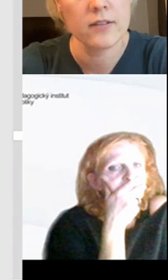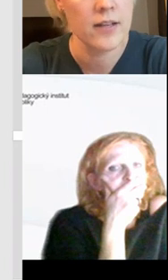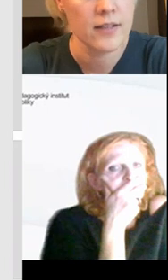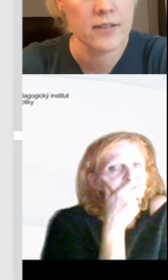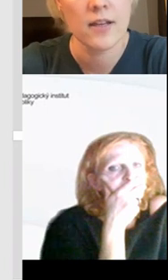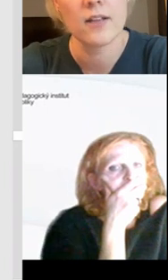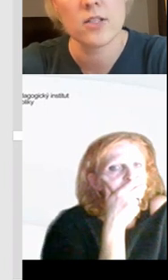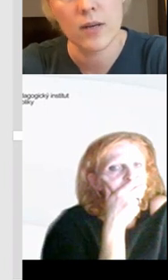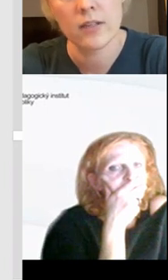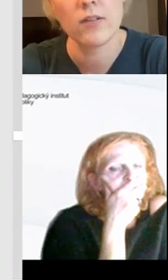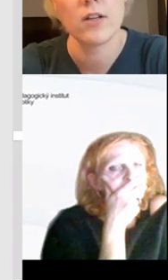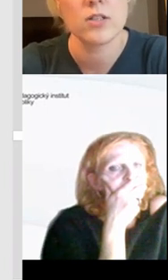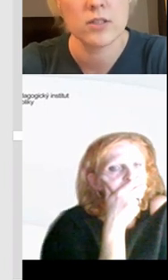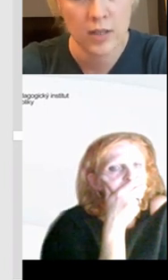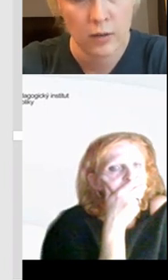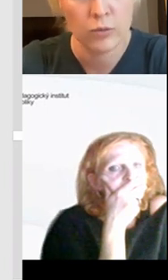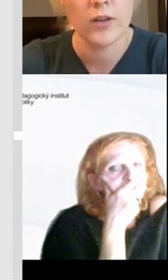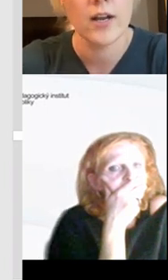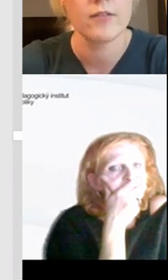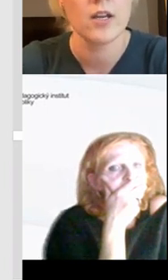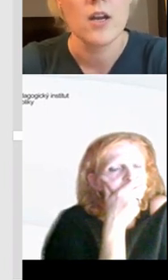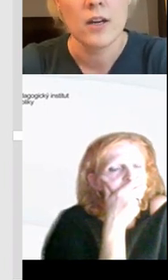dají sdílet, nejen texty, ale třeba i ty videa,